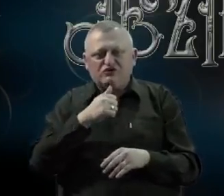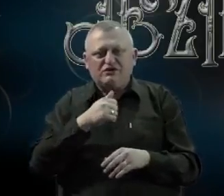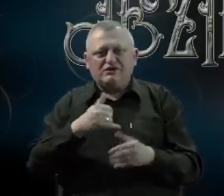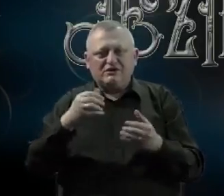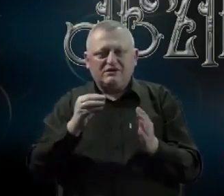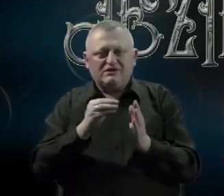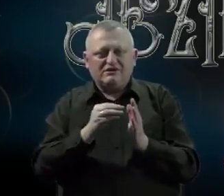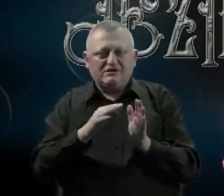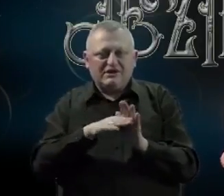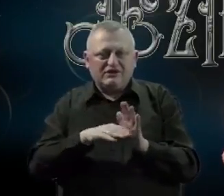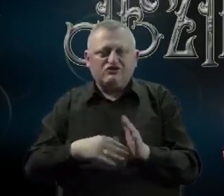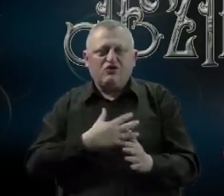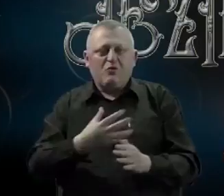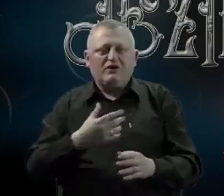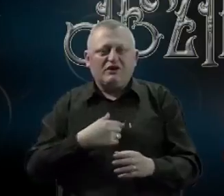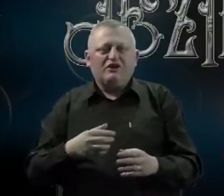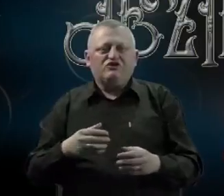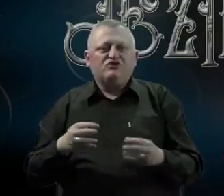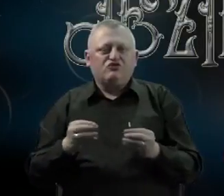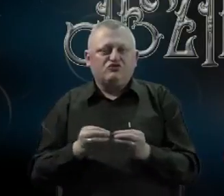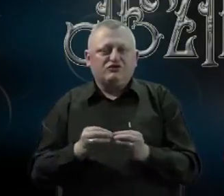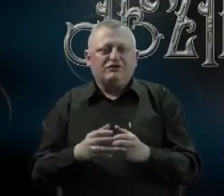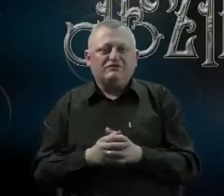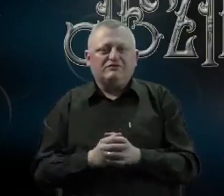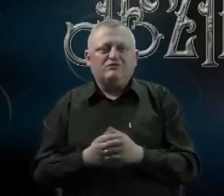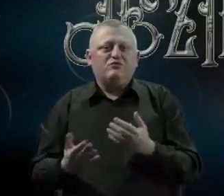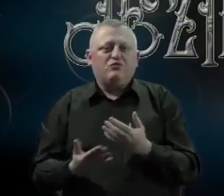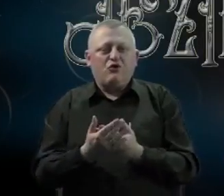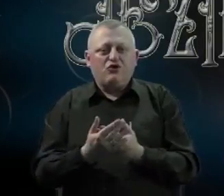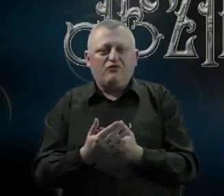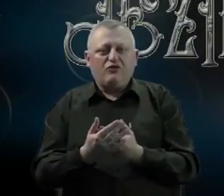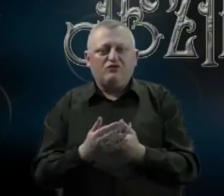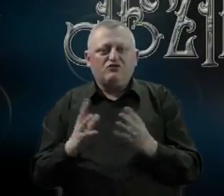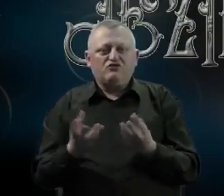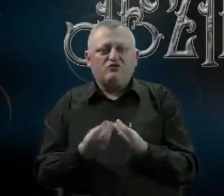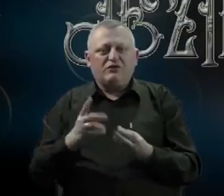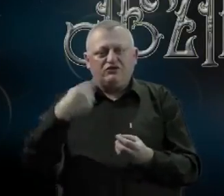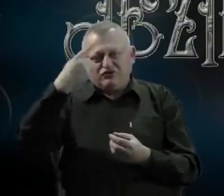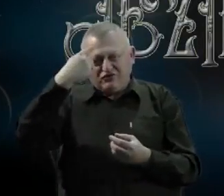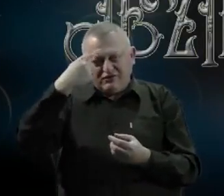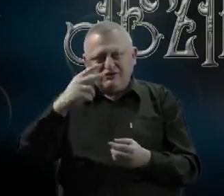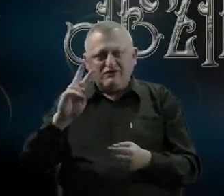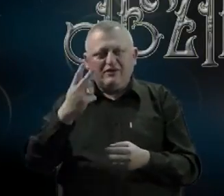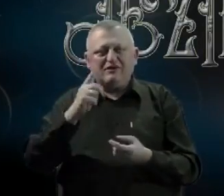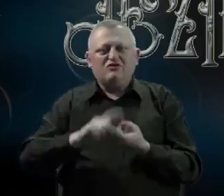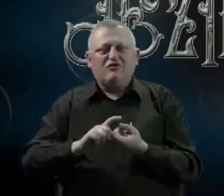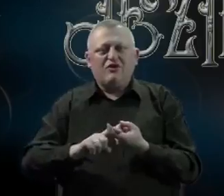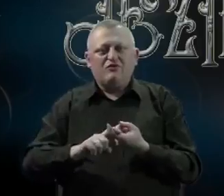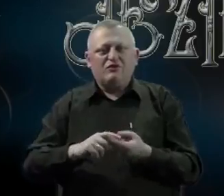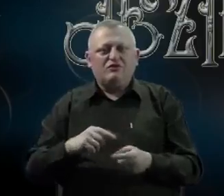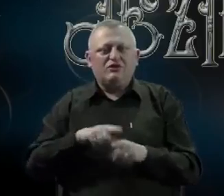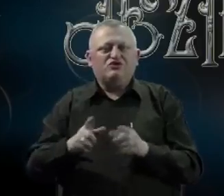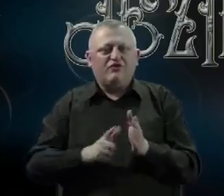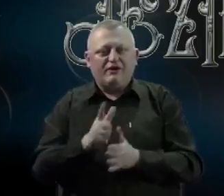sadržajno obogatiti naše druženje. Ponovo smo zajedno, naredne nedjelje, 12. februara,